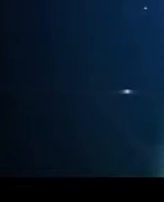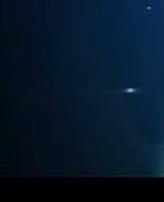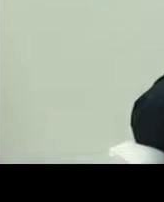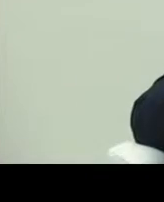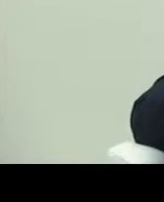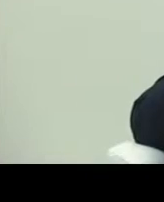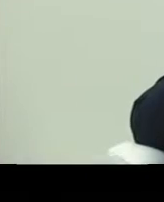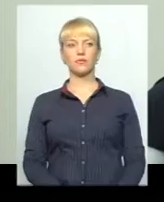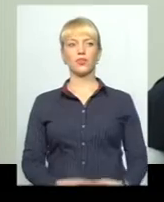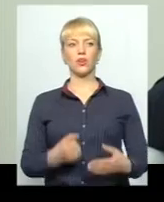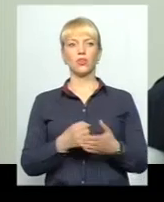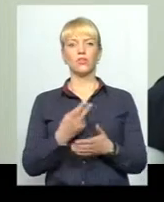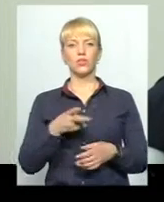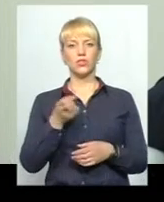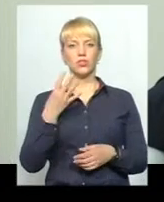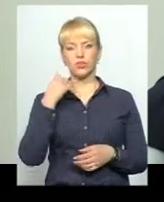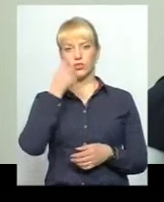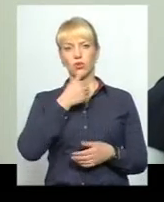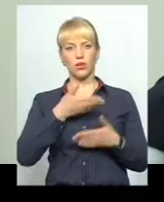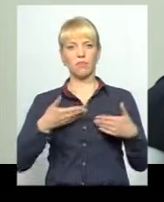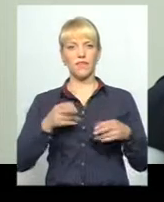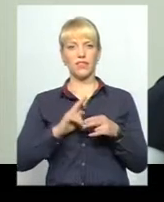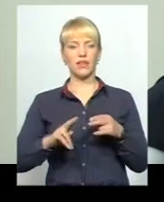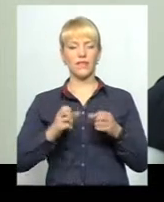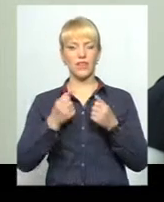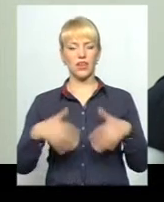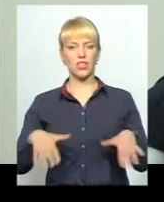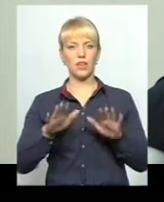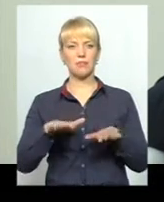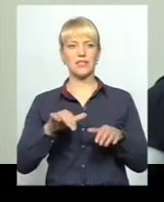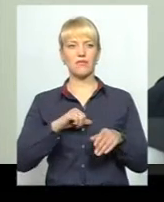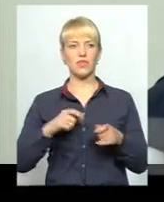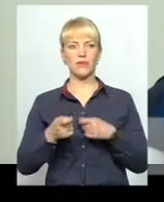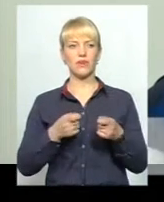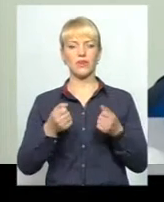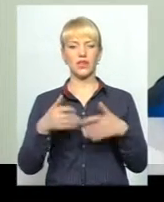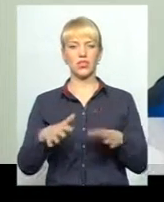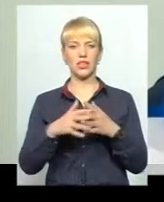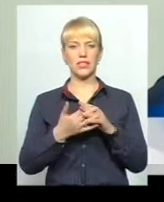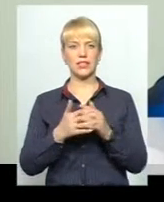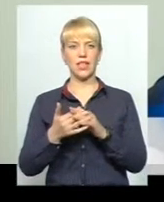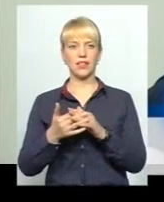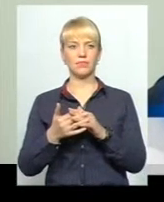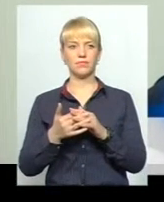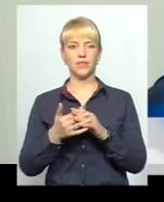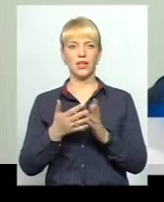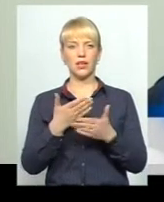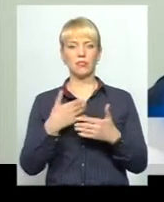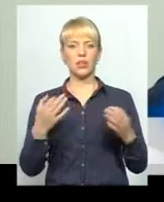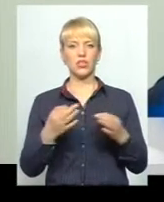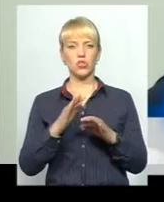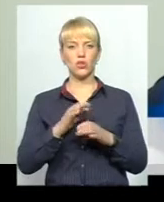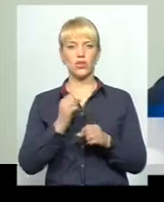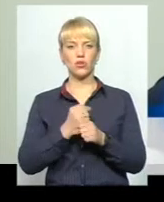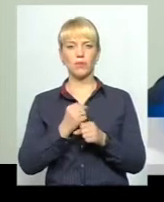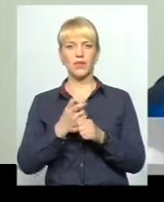До 2014 року ми втрачали місцеве самоврядування, ми втрачали села, ми нічого не зробили